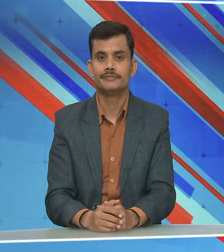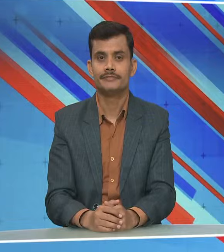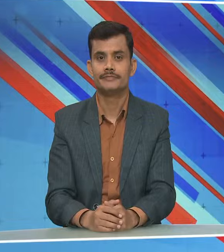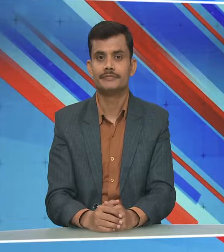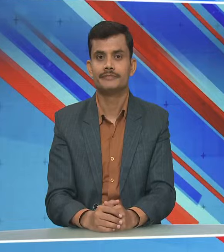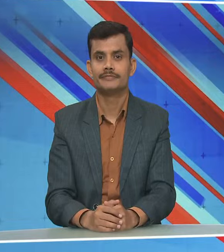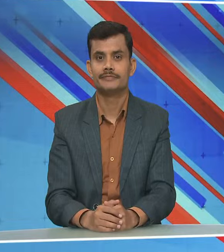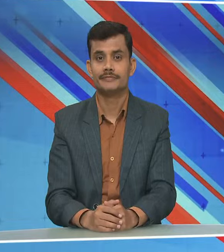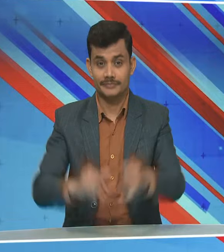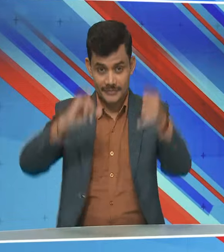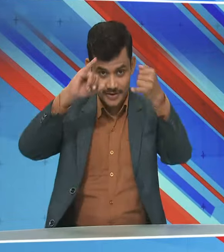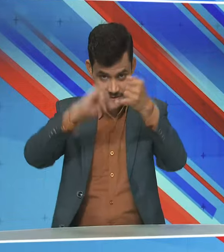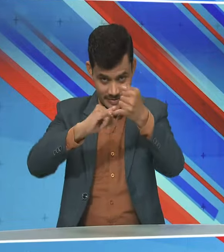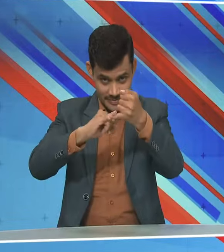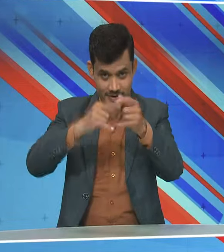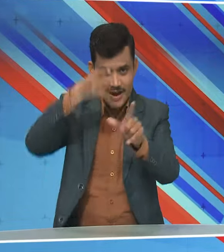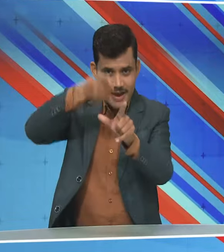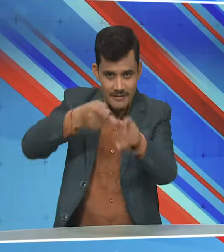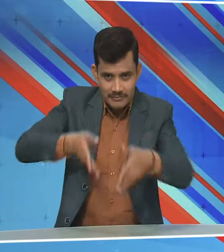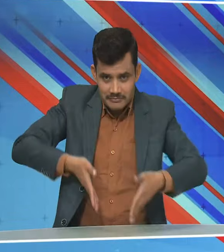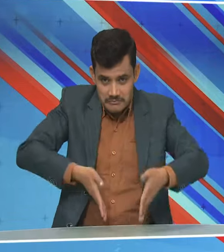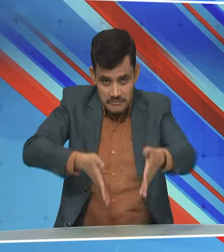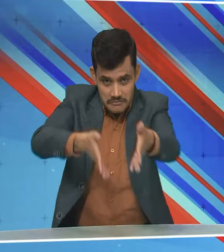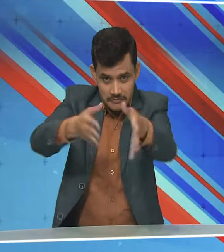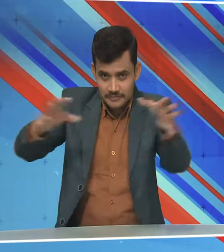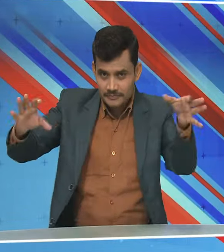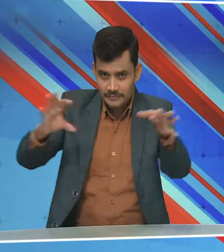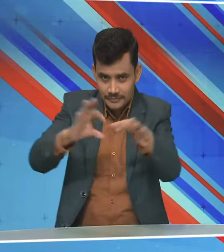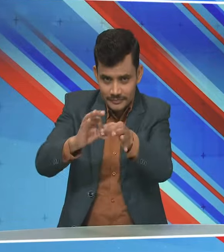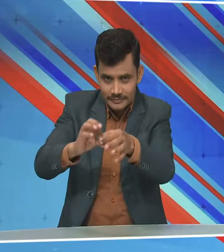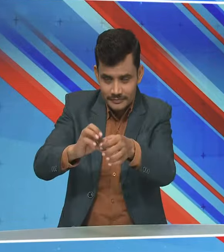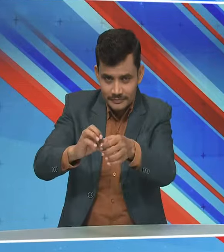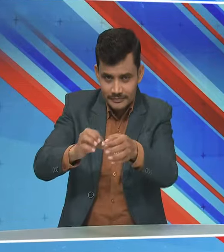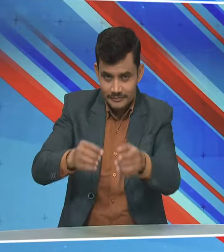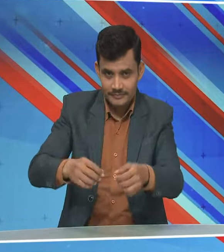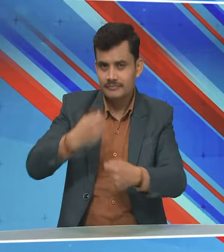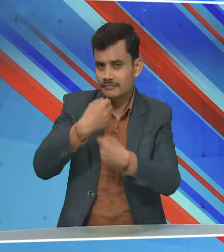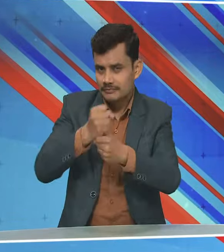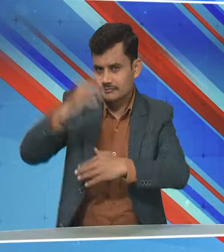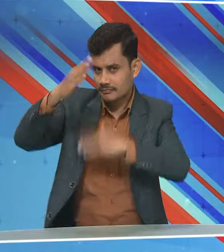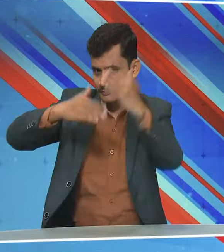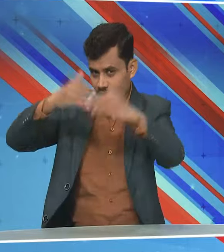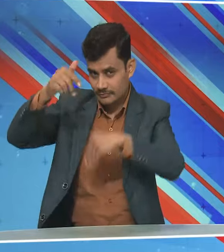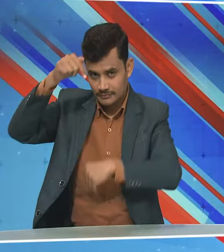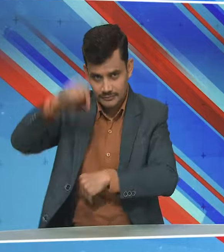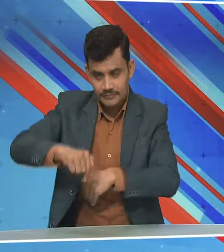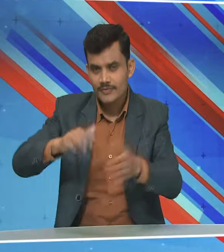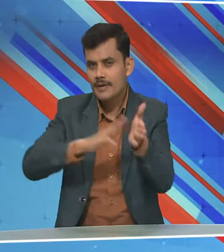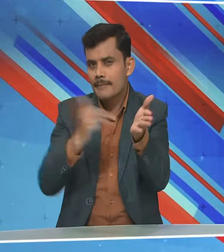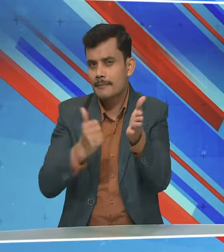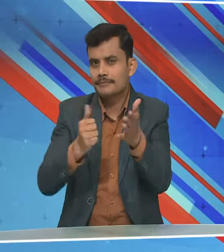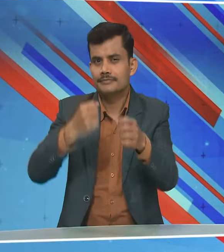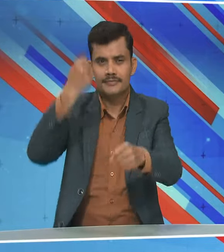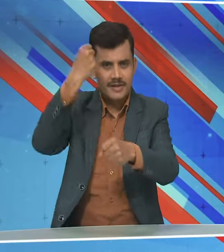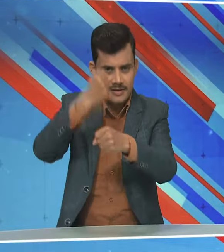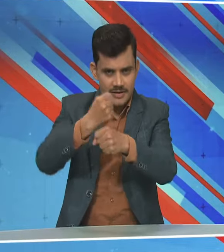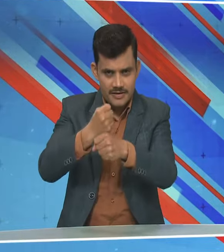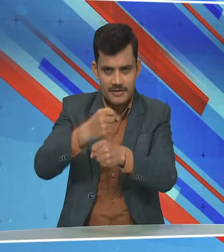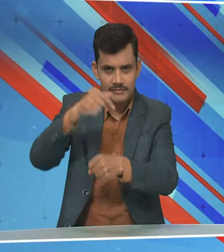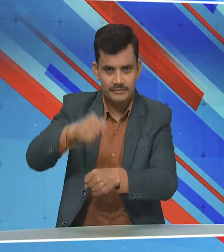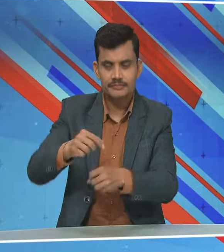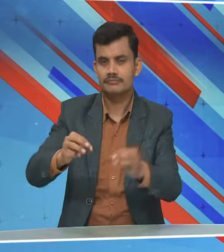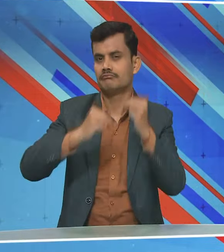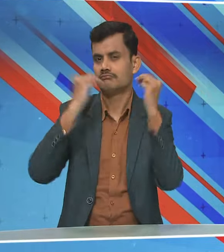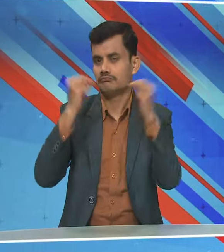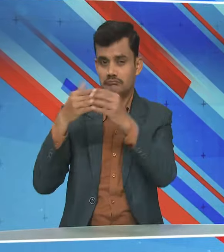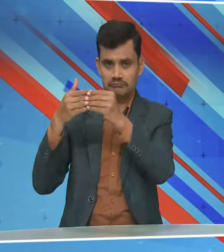और सतलुज यमुना लिंक नहर के निर्माड के मामले को लेकर आज केंद्रिय बंतरी गजेंद्र सिंग शेखात